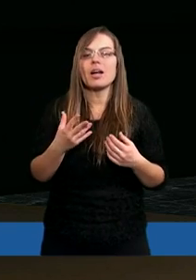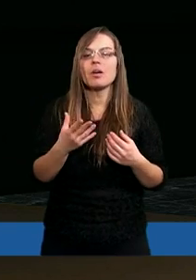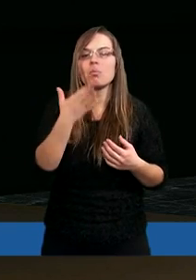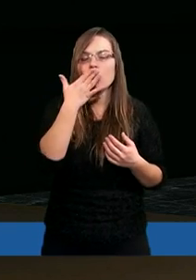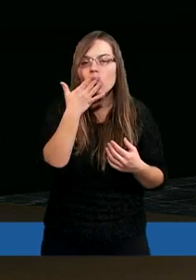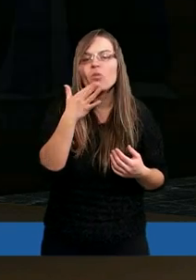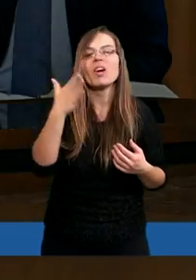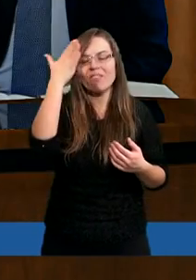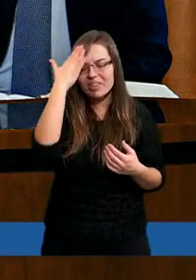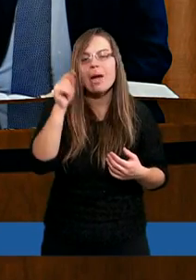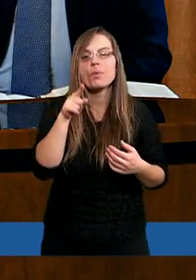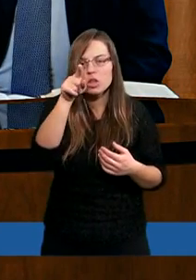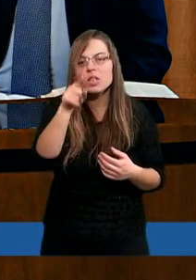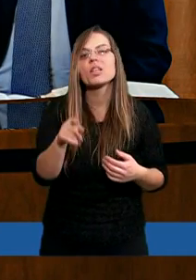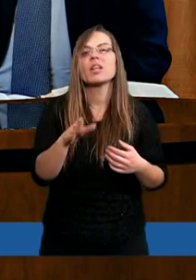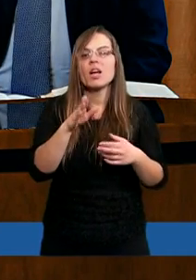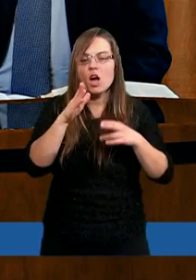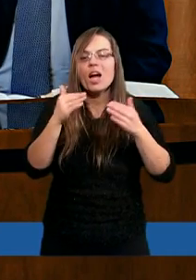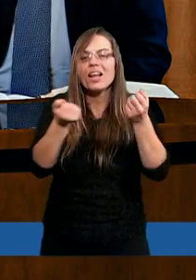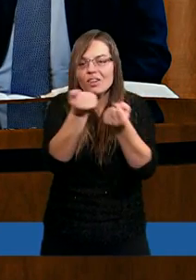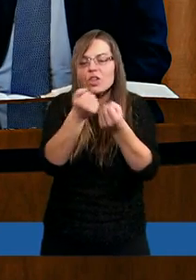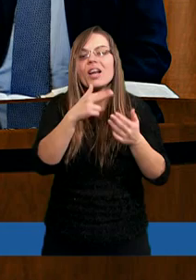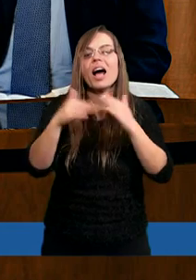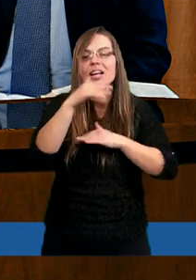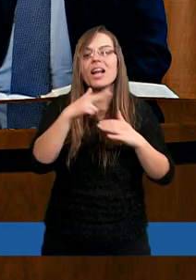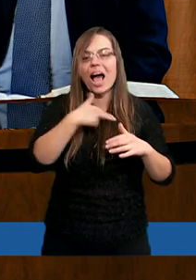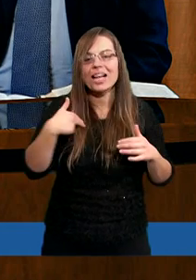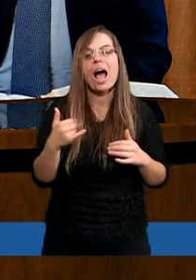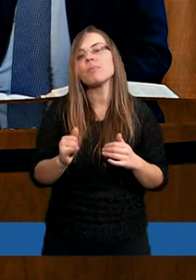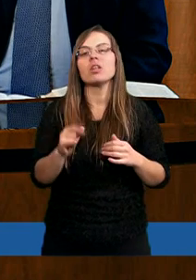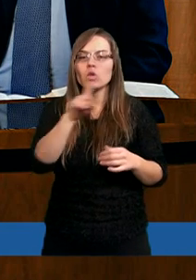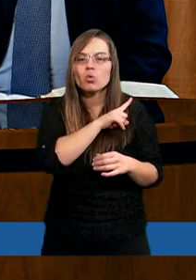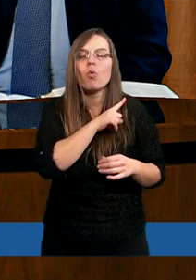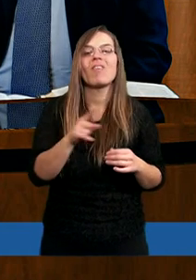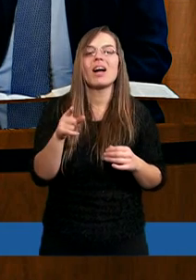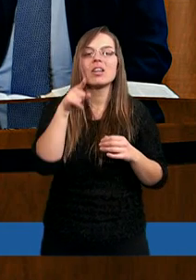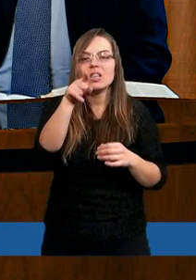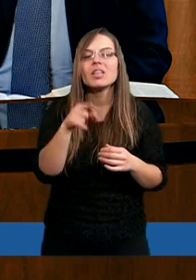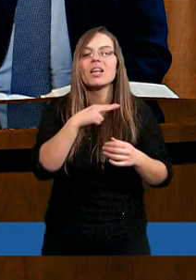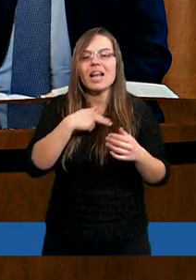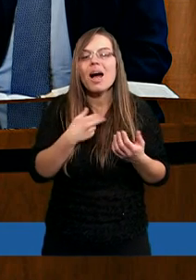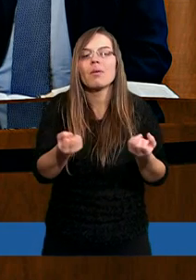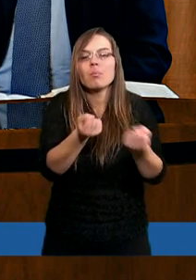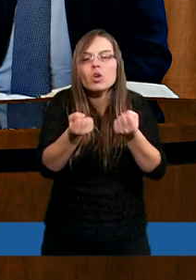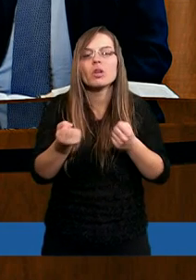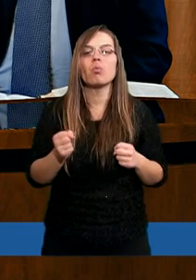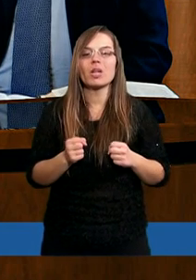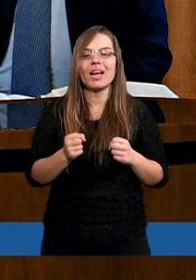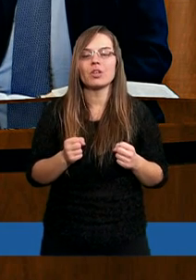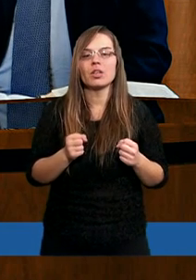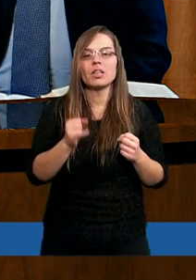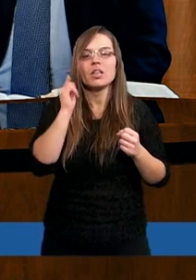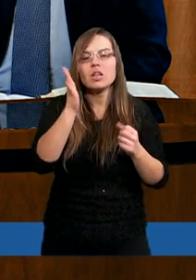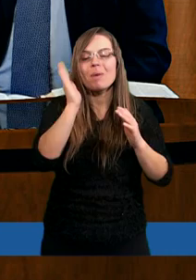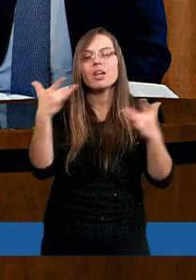mówić, wiemy, że Ty, Boże, staniesz nad naszym grobem i że Ty nas zmartwychwstwujesz i